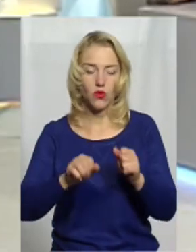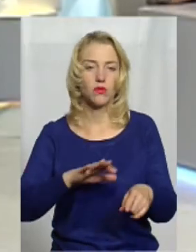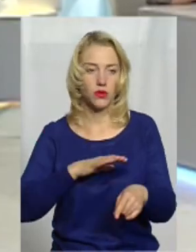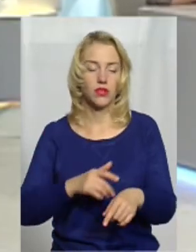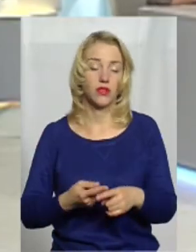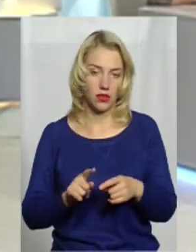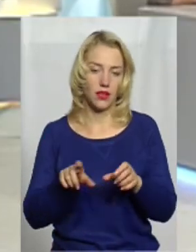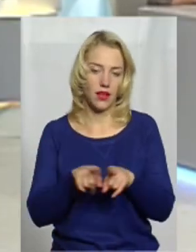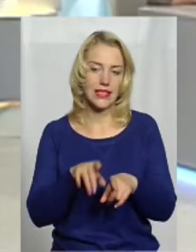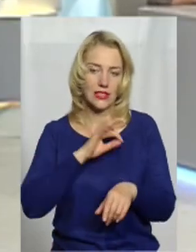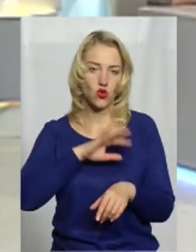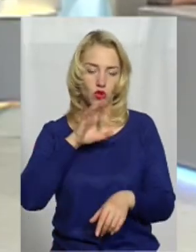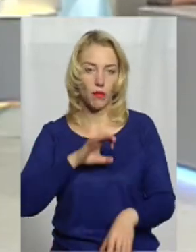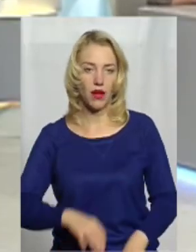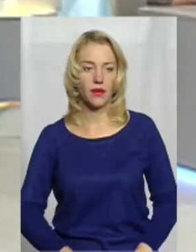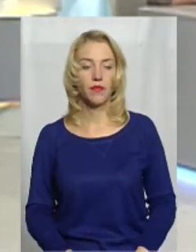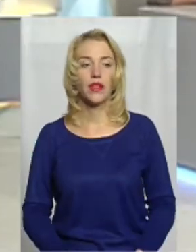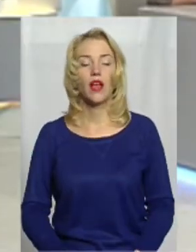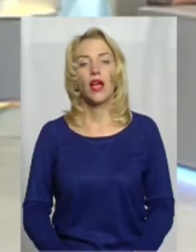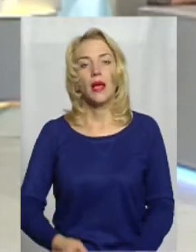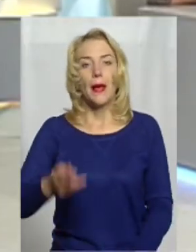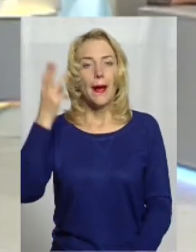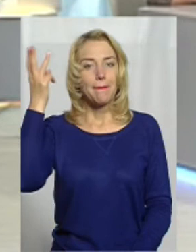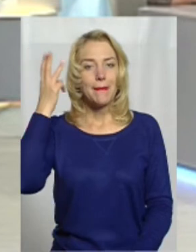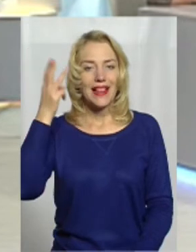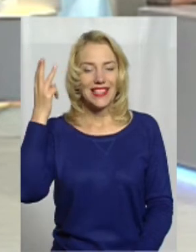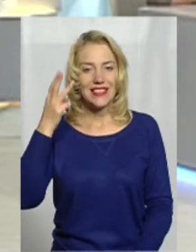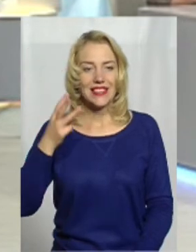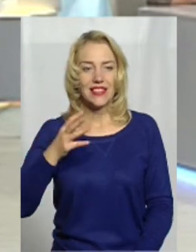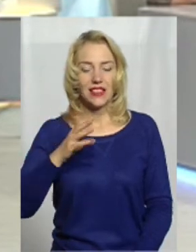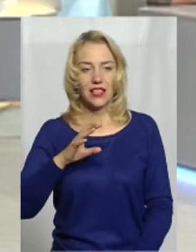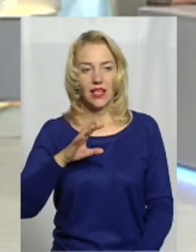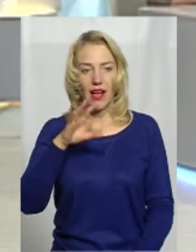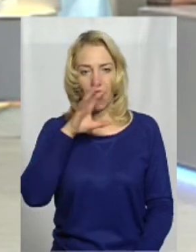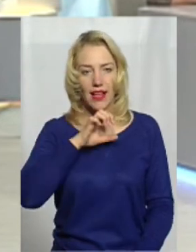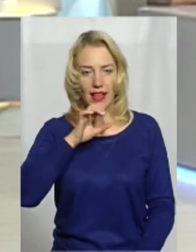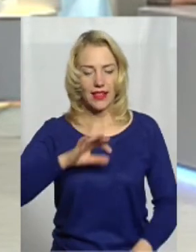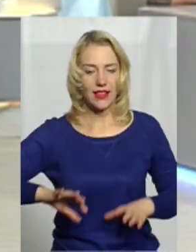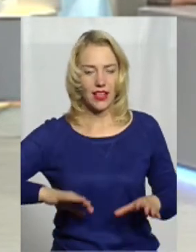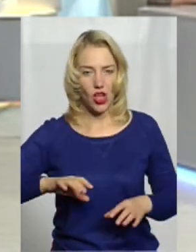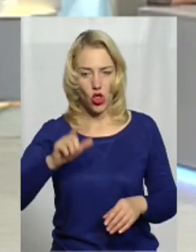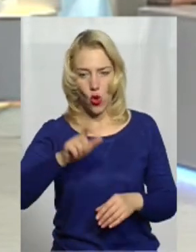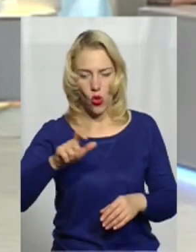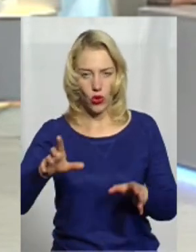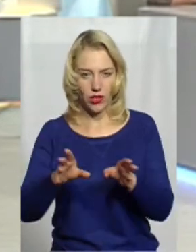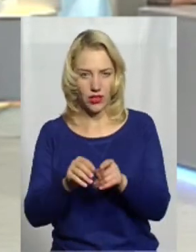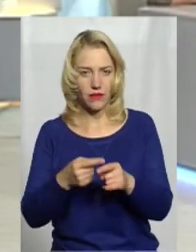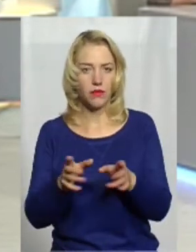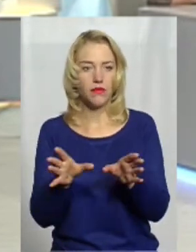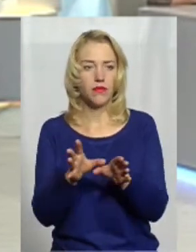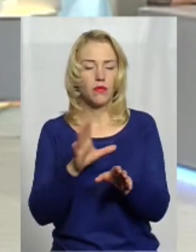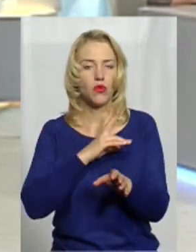Хмельницькі кінологи були на Сході, там, де проходять бойові дії. Чим вони там займалися?